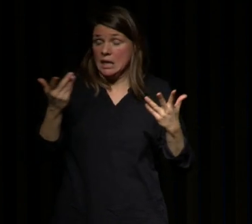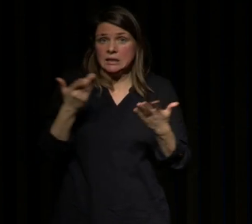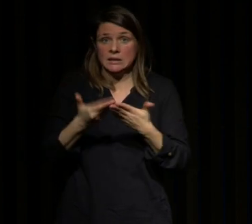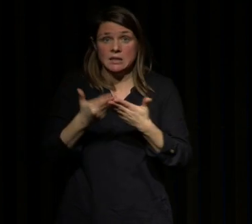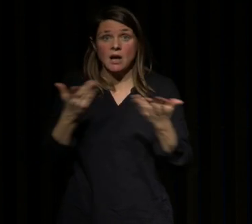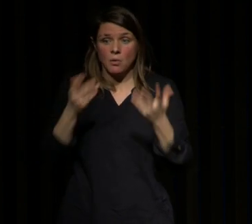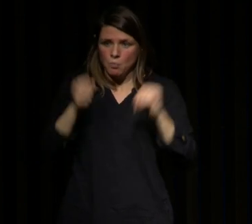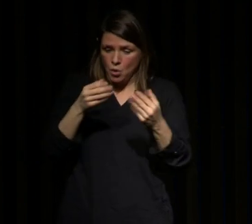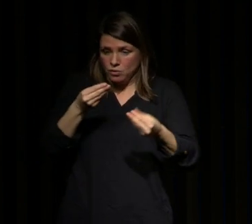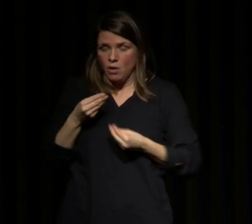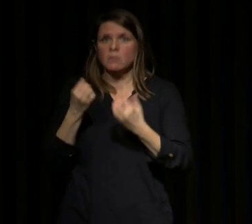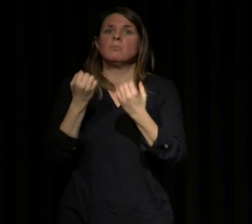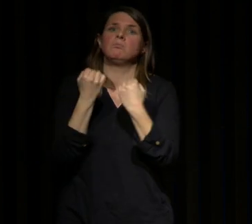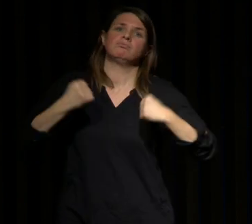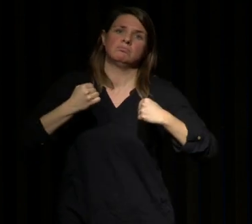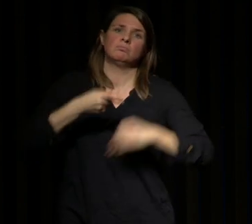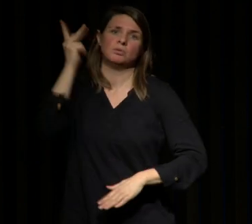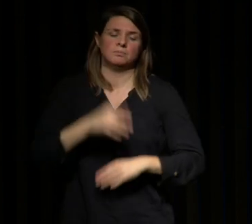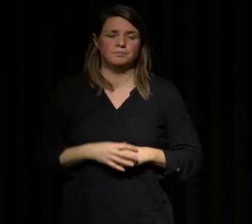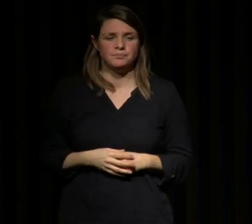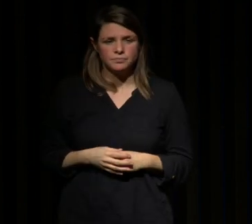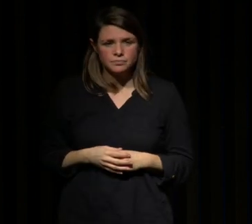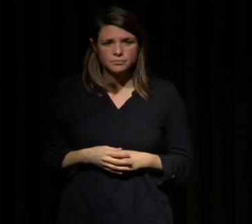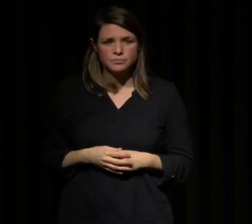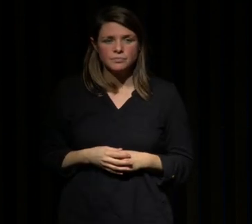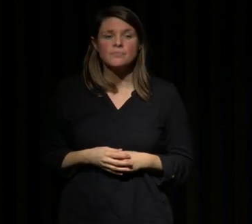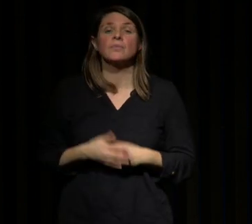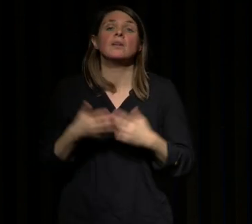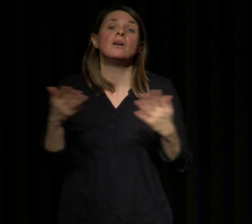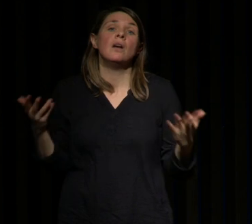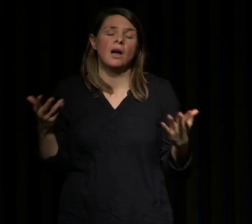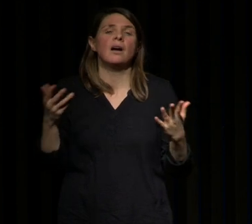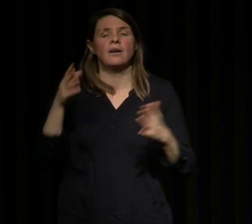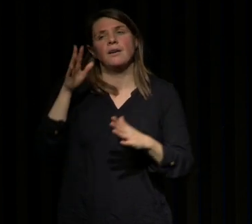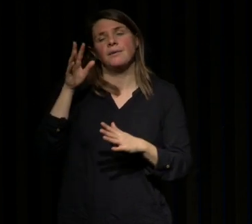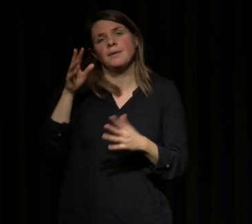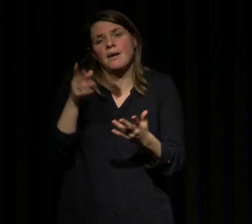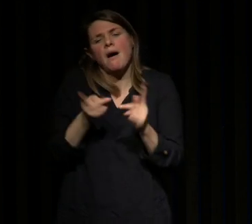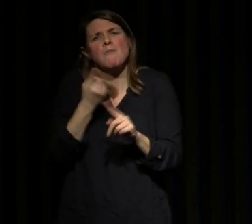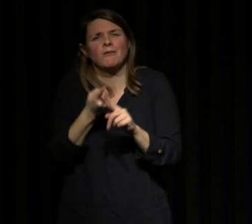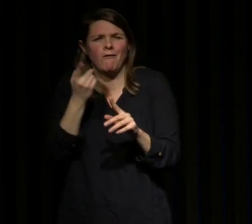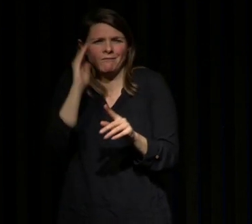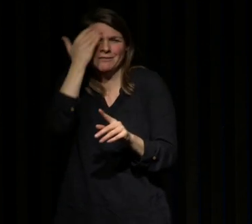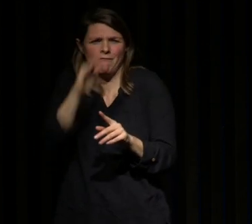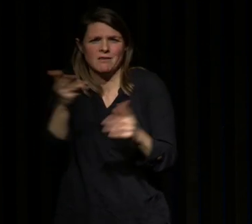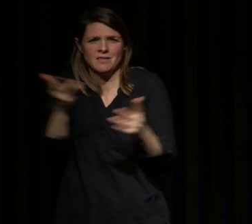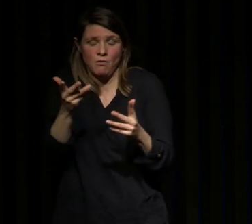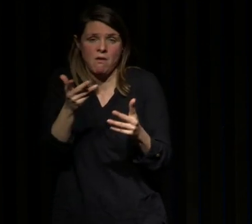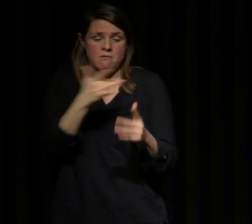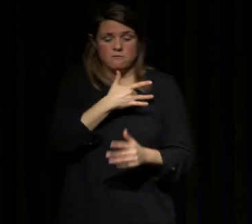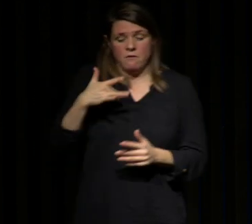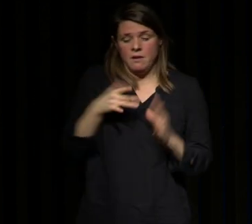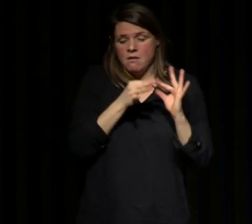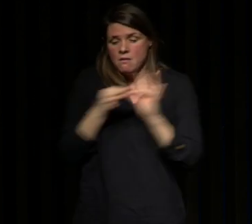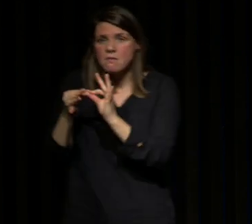massivement au risque de prise de poids alors le message donc important c'est que la santé liée au sommeil